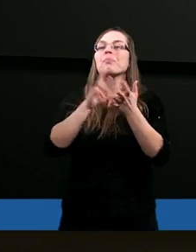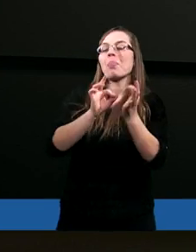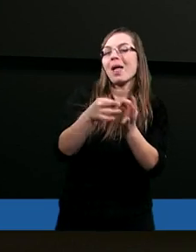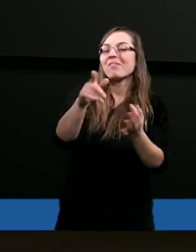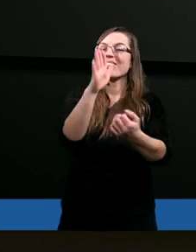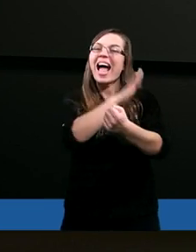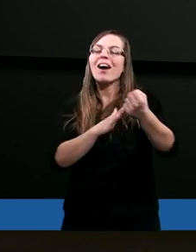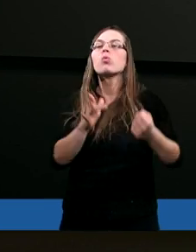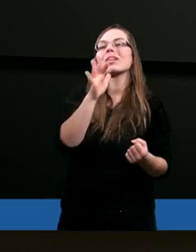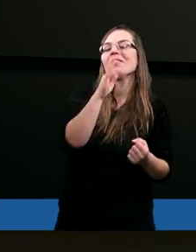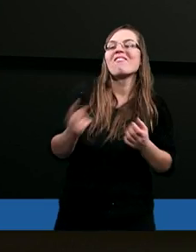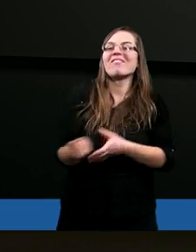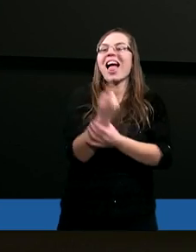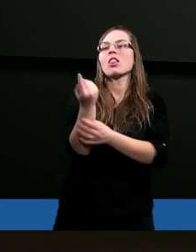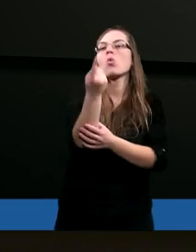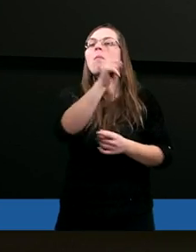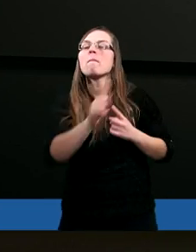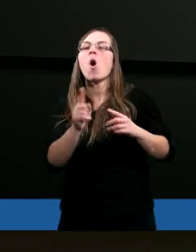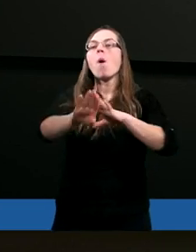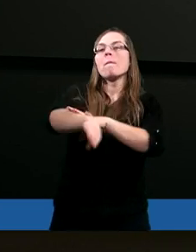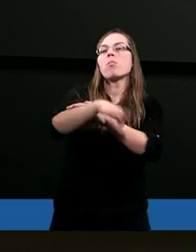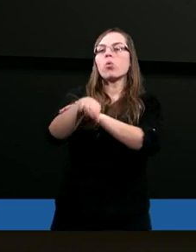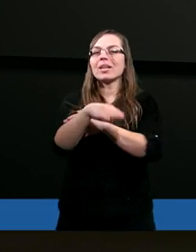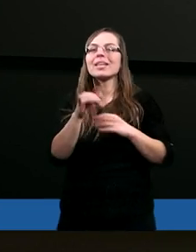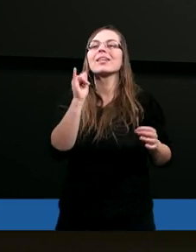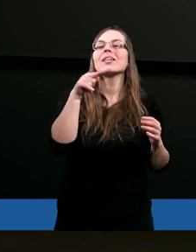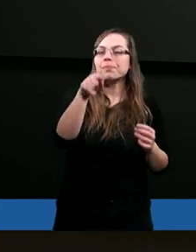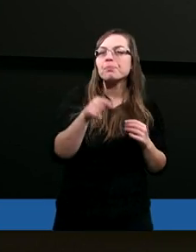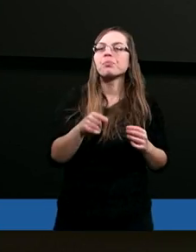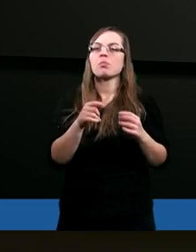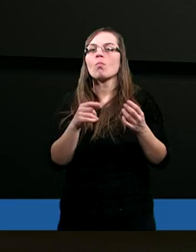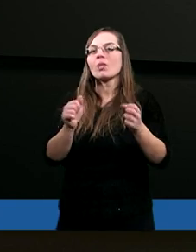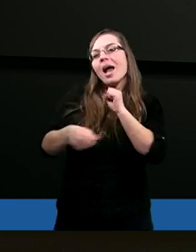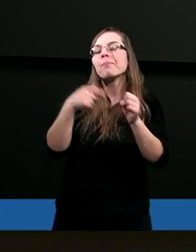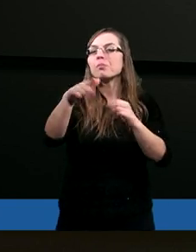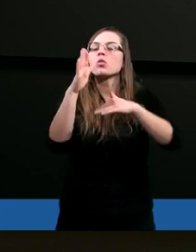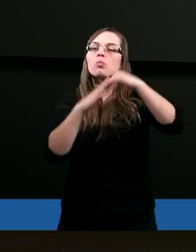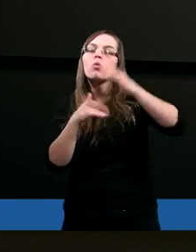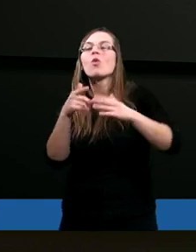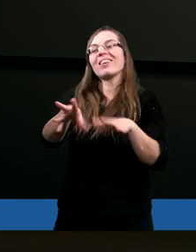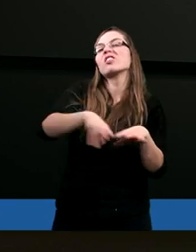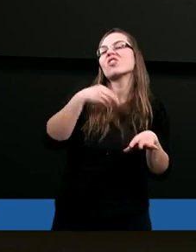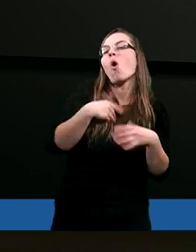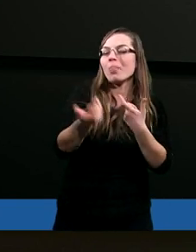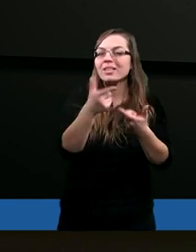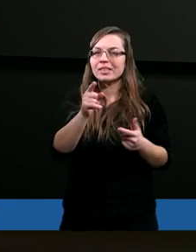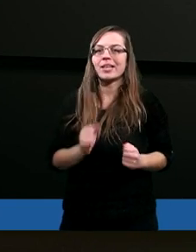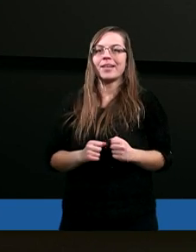izraelski wędruje po pustyni, Bóg zażyczył sobie, ażeby zbudowano mu świątynię.